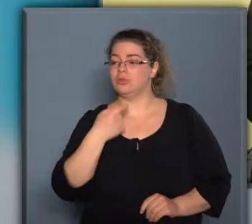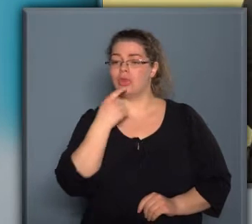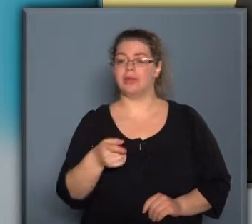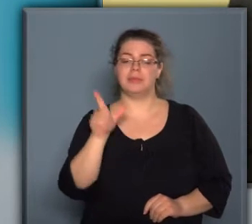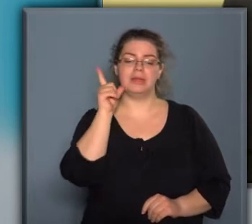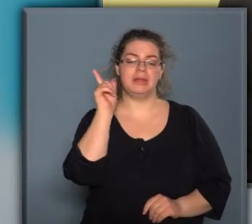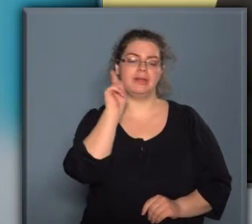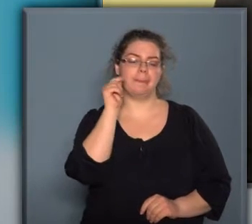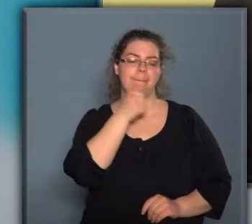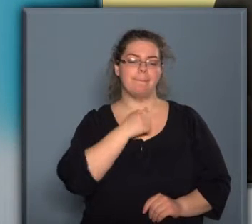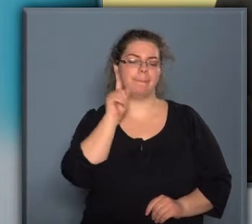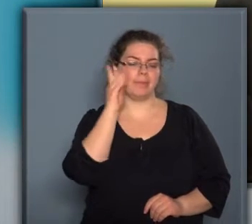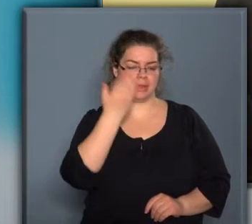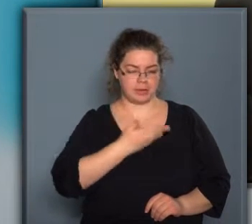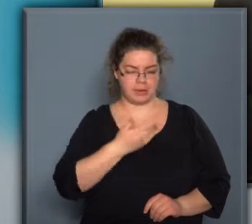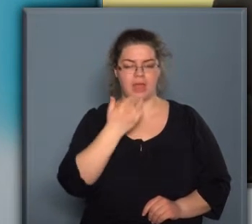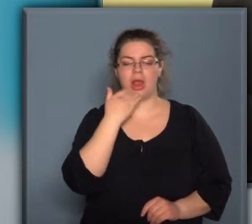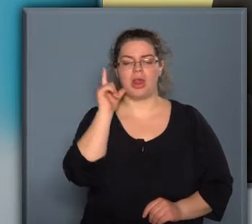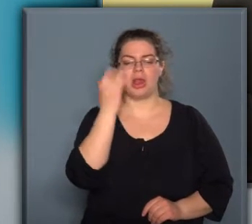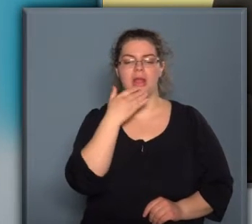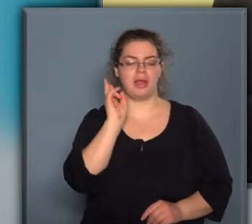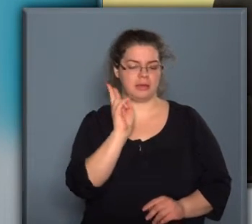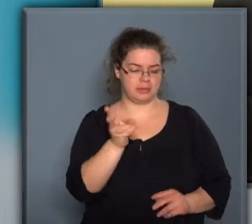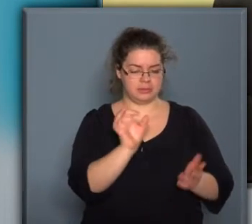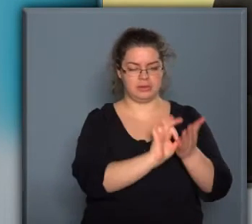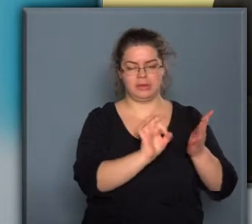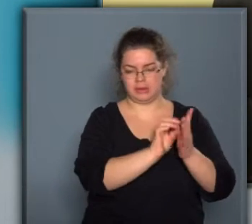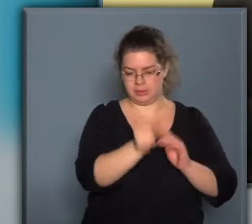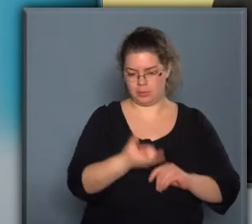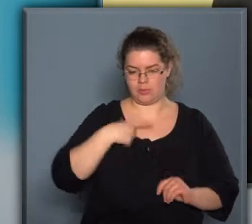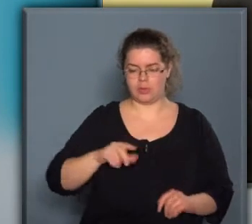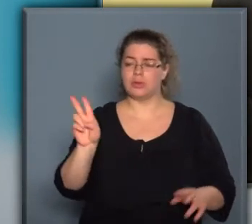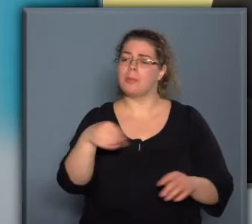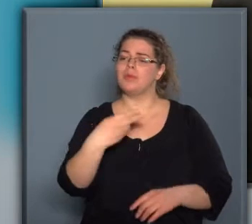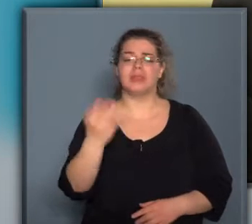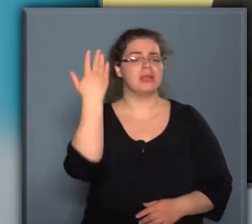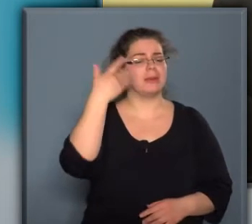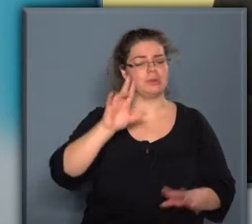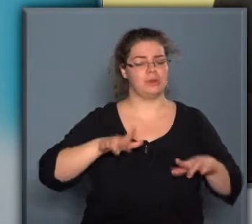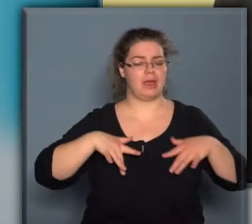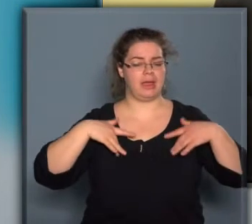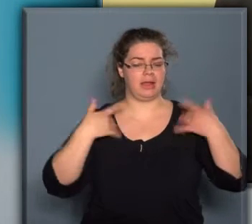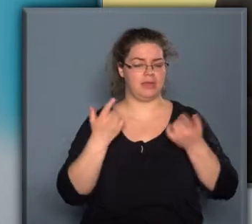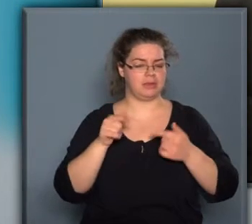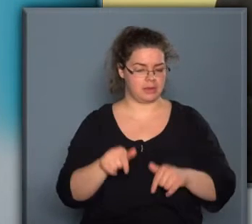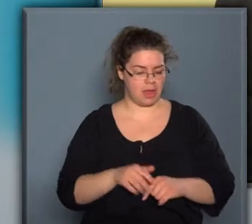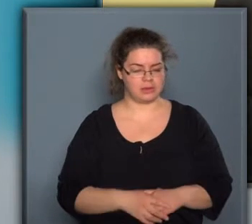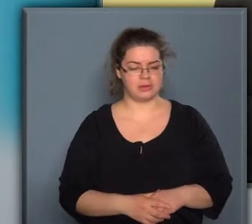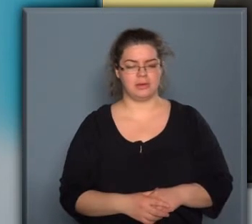Azt mondja Lép-Pich Elek, aki szintén író volt, hogy a művészetet nem tudja élvezni az,